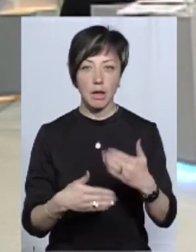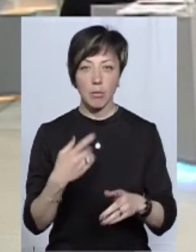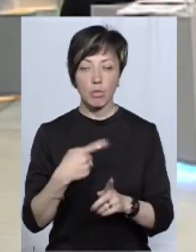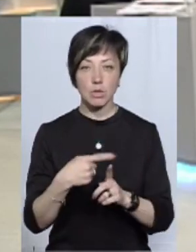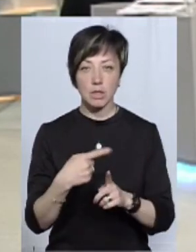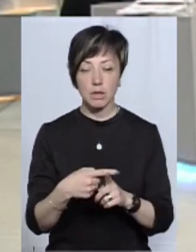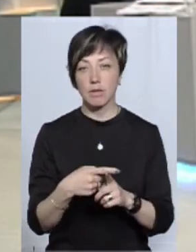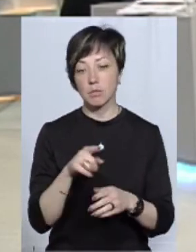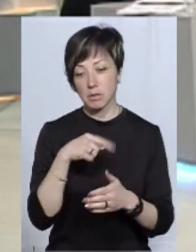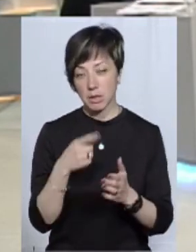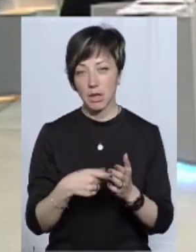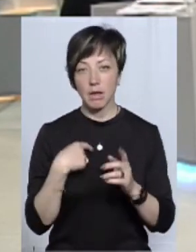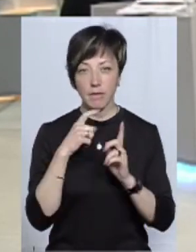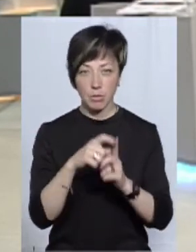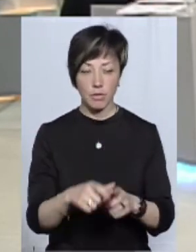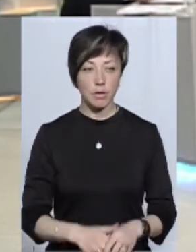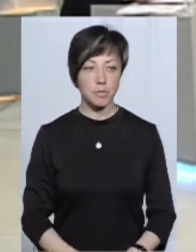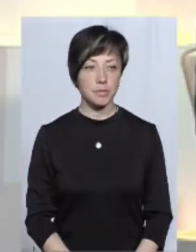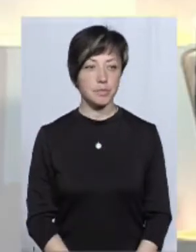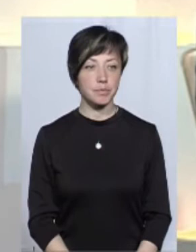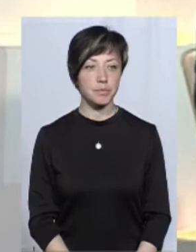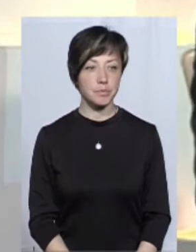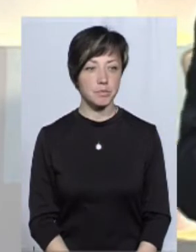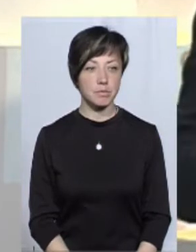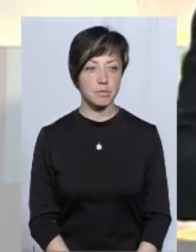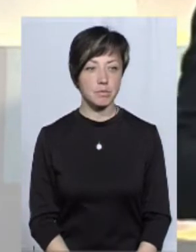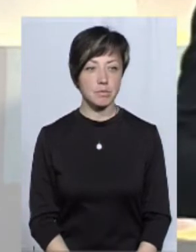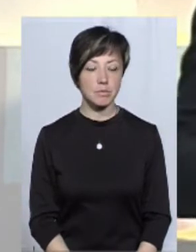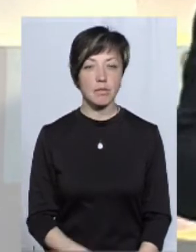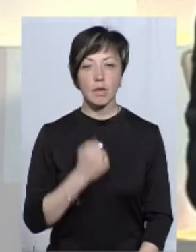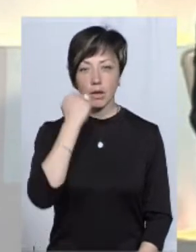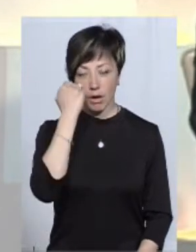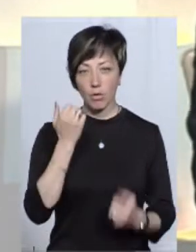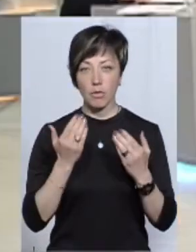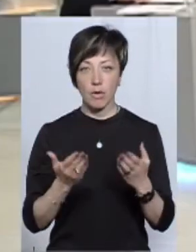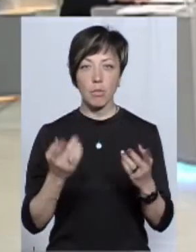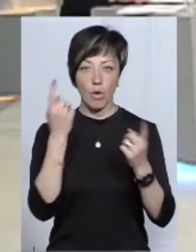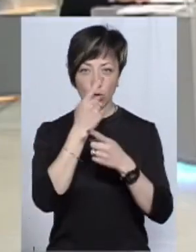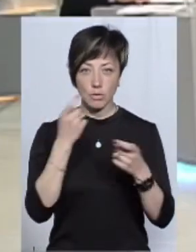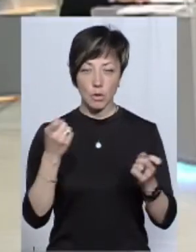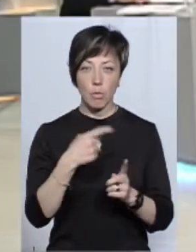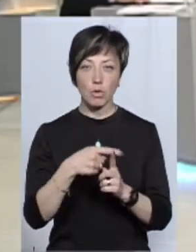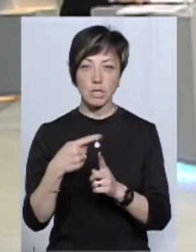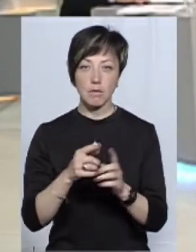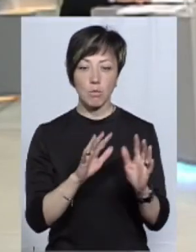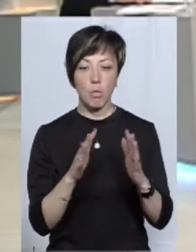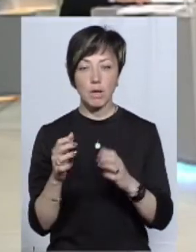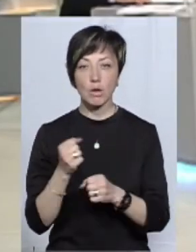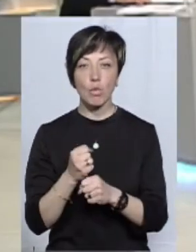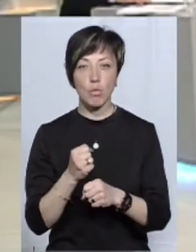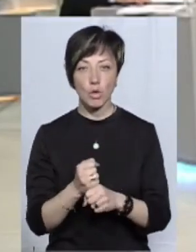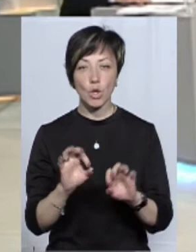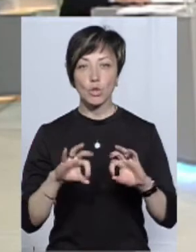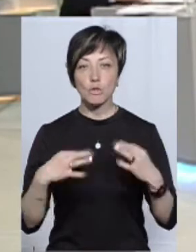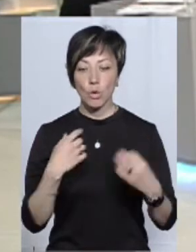позитивна. Якщо будуть запитання, я, звичайно, про це розкажу більш конкретніше. Дякую вам. Пане Іване, ви озвучили позитивні моменти у роботи